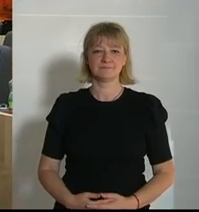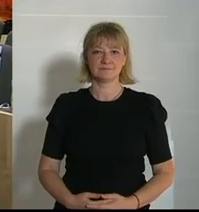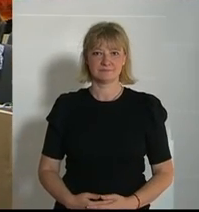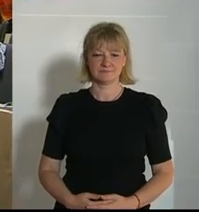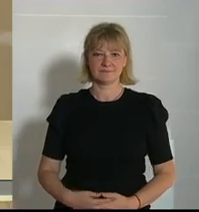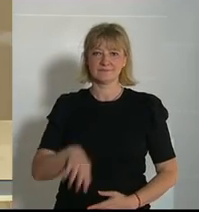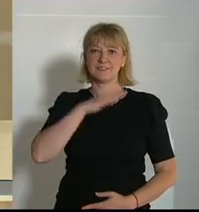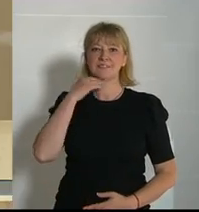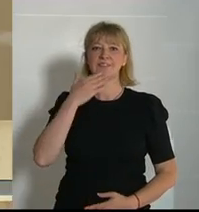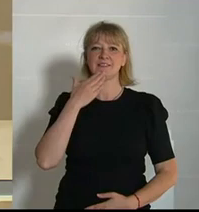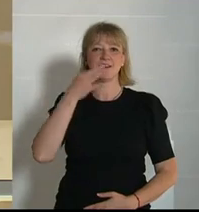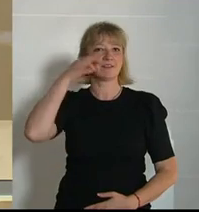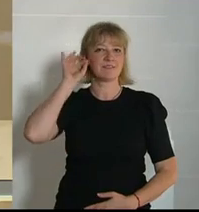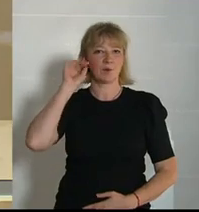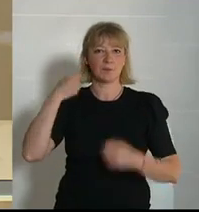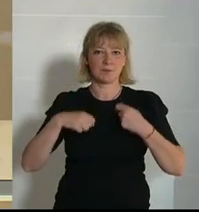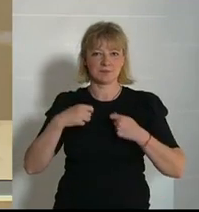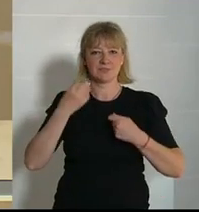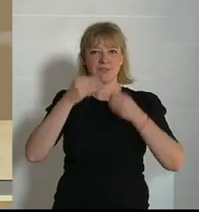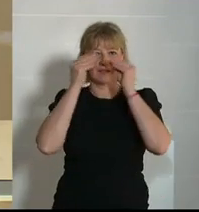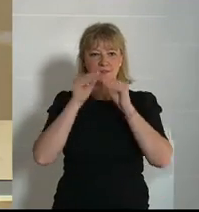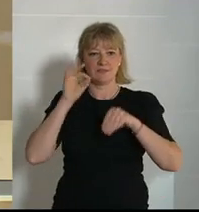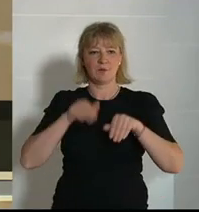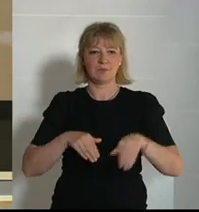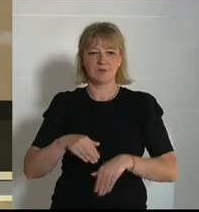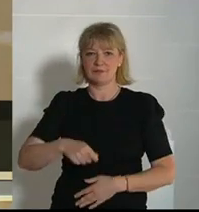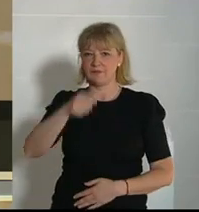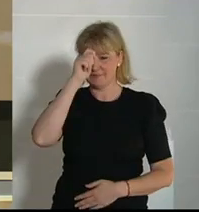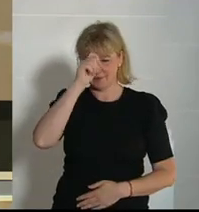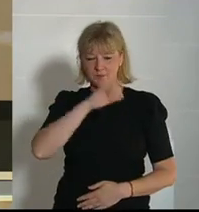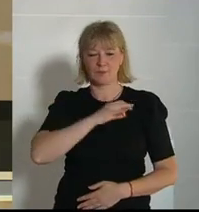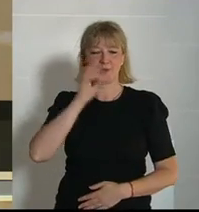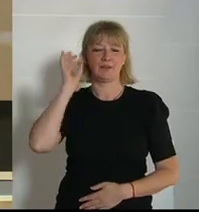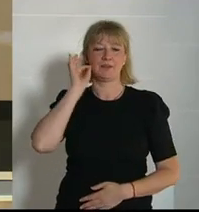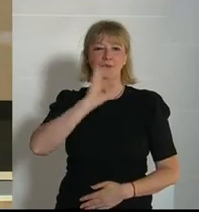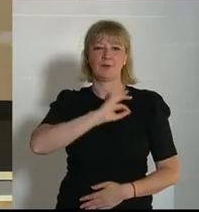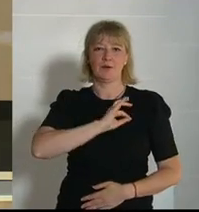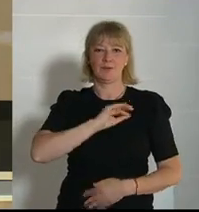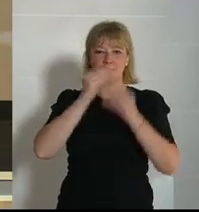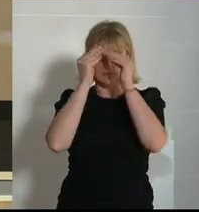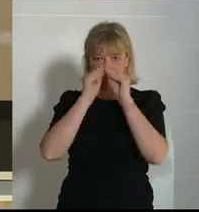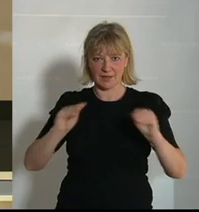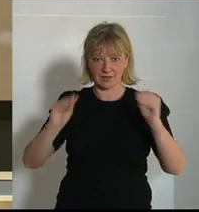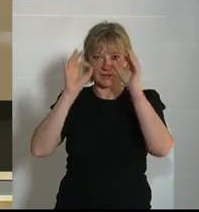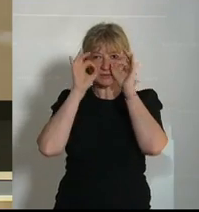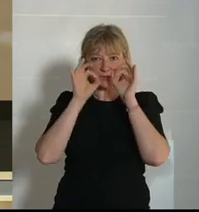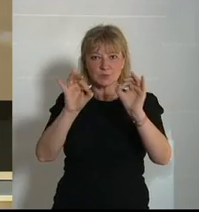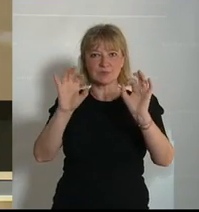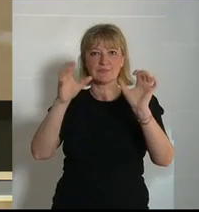Vielen Dank, Frau Präsidentin, sehr geehrte Frau Ministerin, werte Kolleginnen und Kollegen, sehr geehrte Zuseher von den